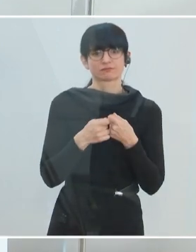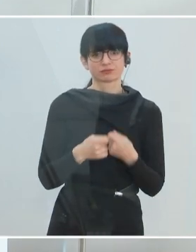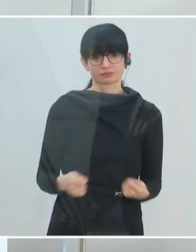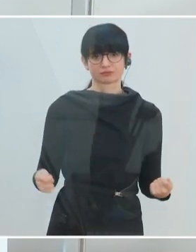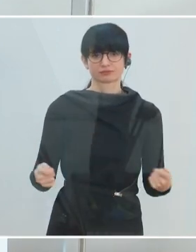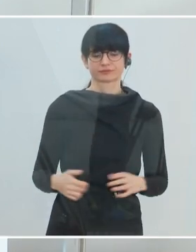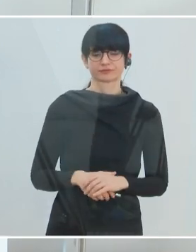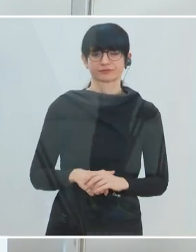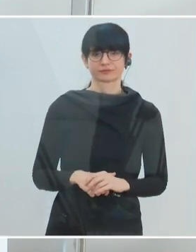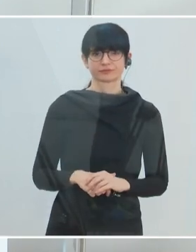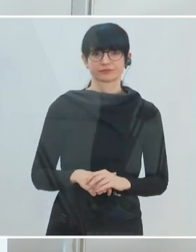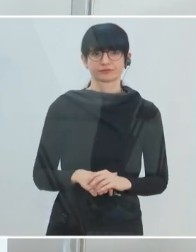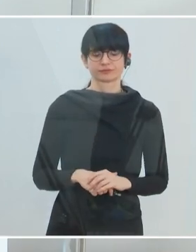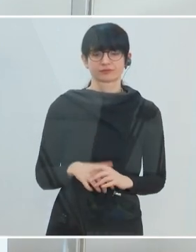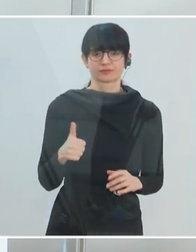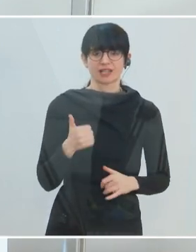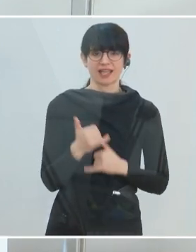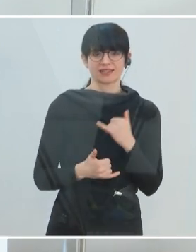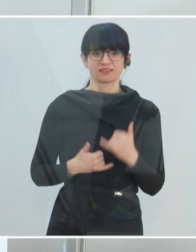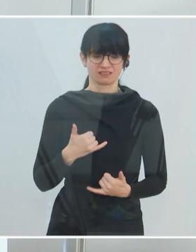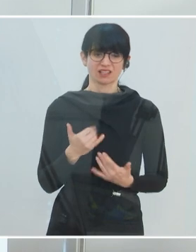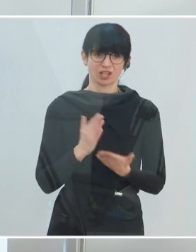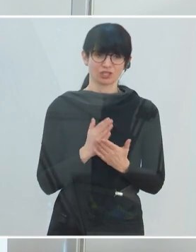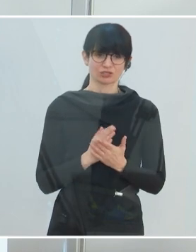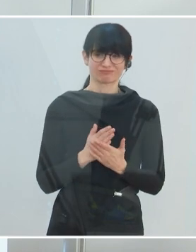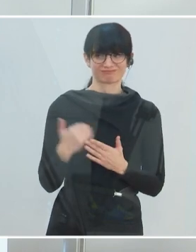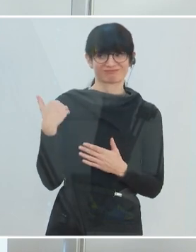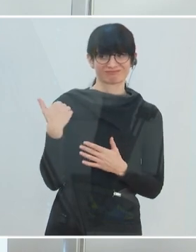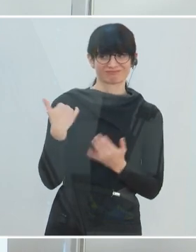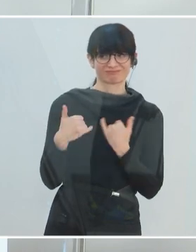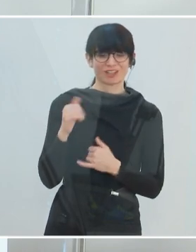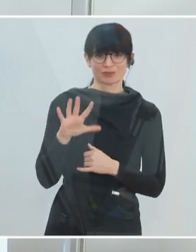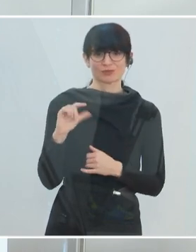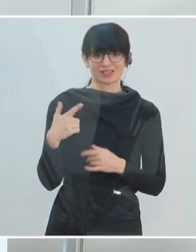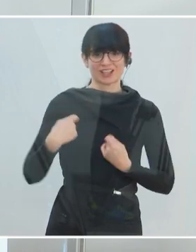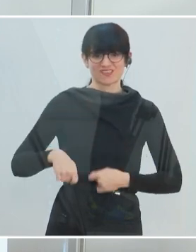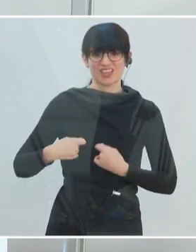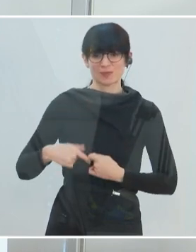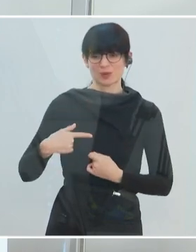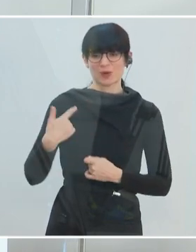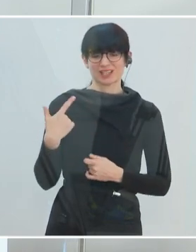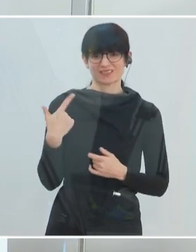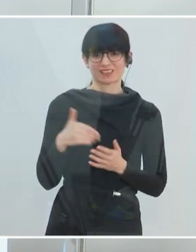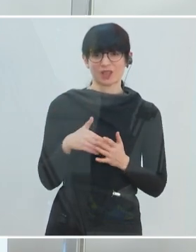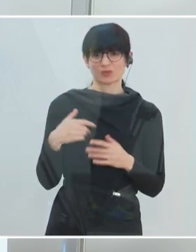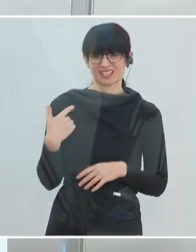verbessern. Ein Jahr danach, vor gut einem Jahr, 25. Februar, hatten wir die ersten zwei